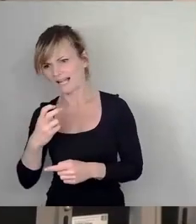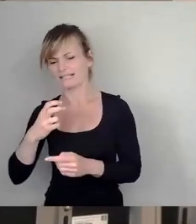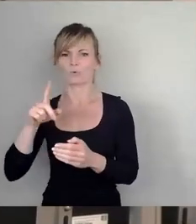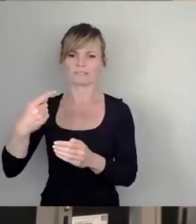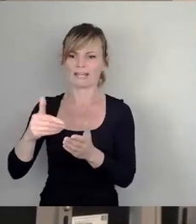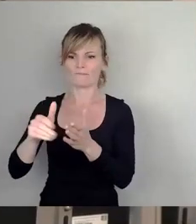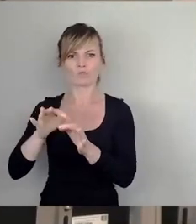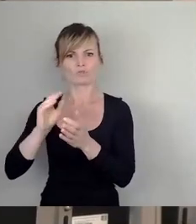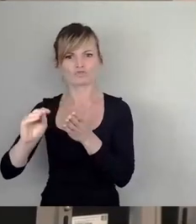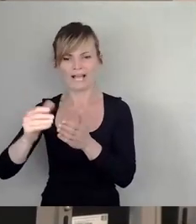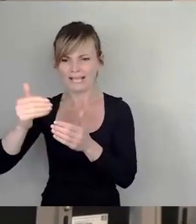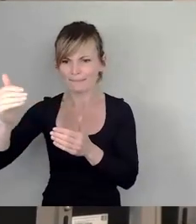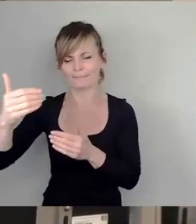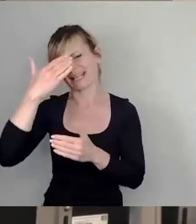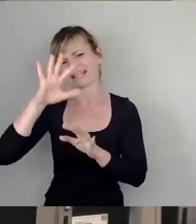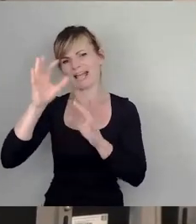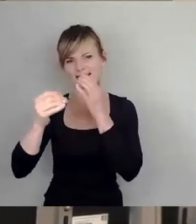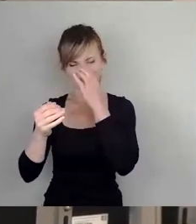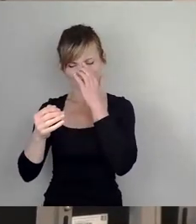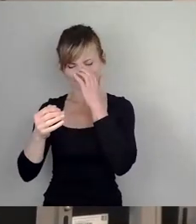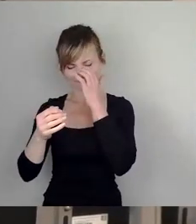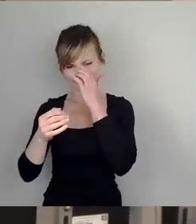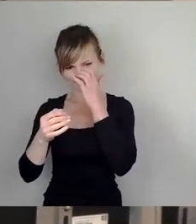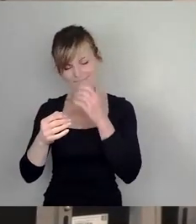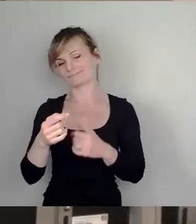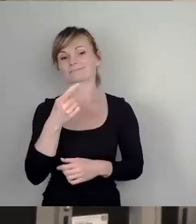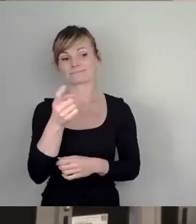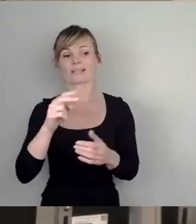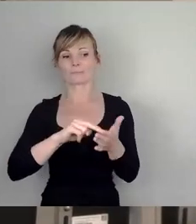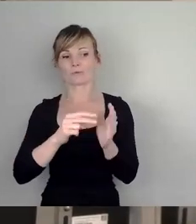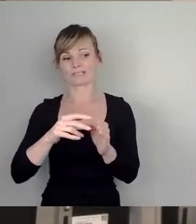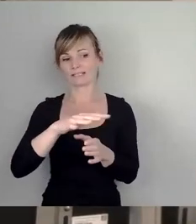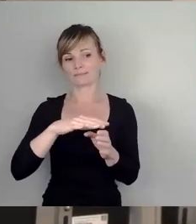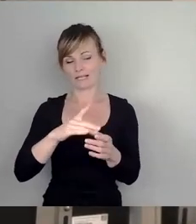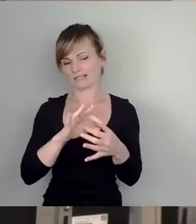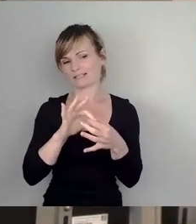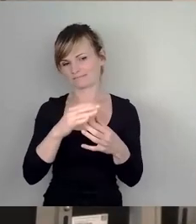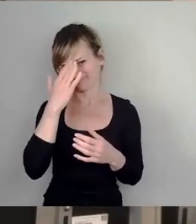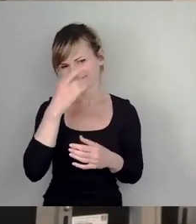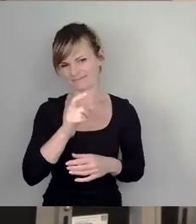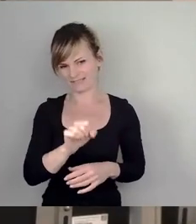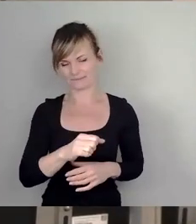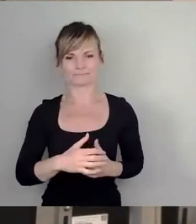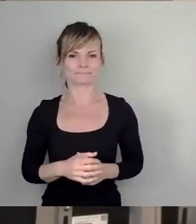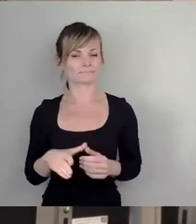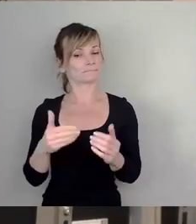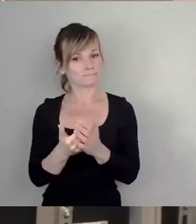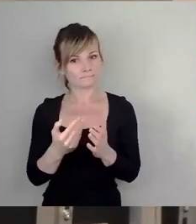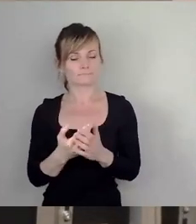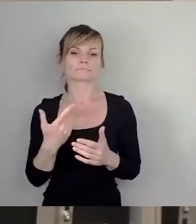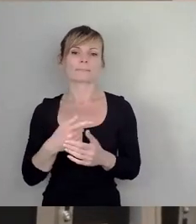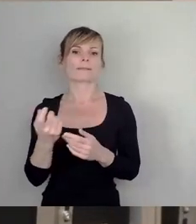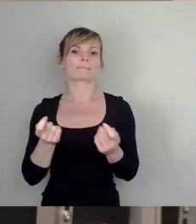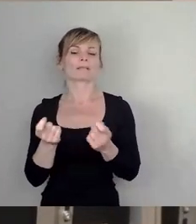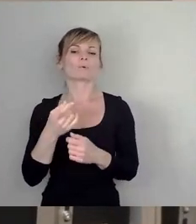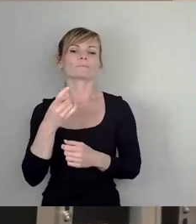naja, Sie kennen das alles und Sie können das sicherlich mit Ihrem jeweiligen Politikbereich auch verbinden. Und dementsprechend sind solche Pilotprojekte, glaube ich,